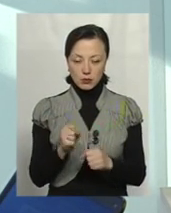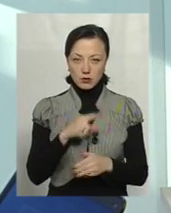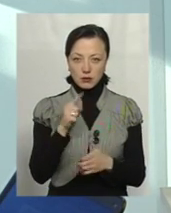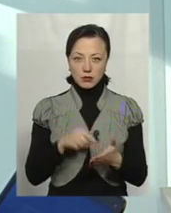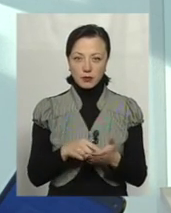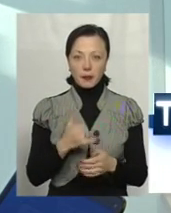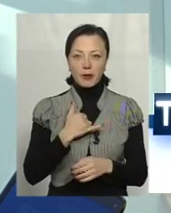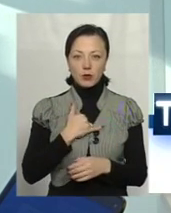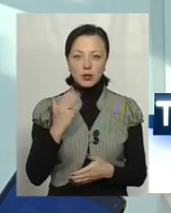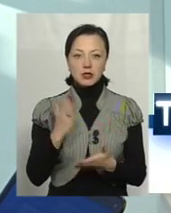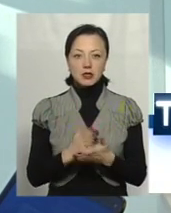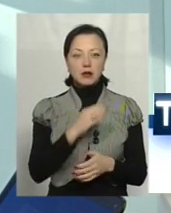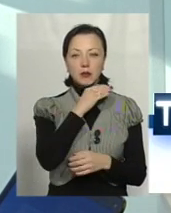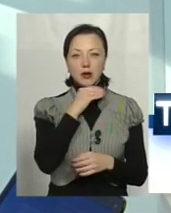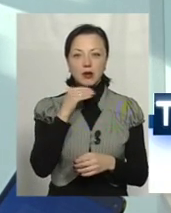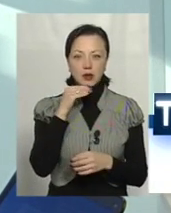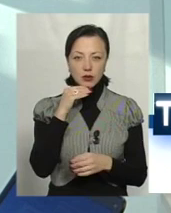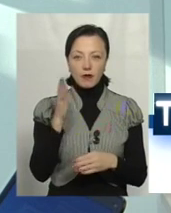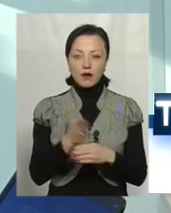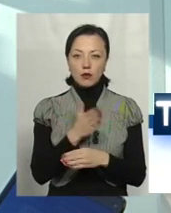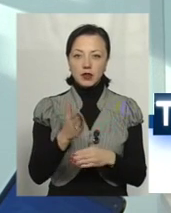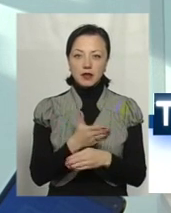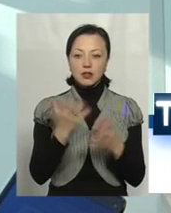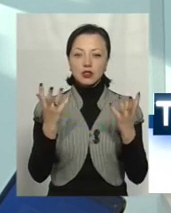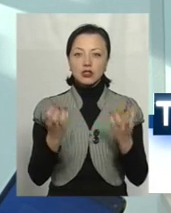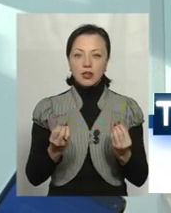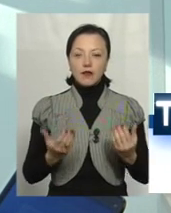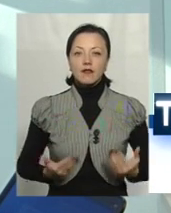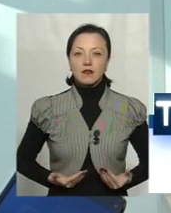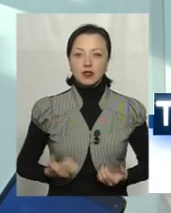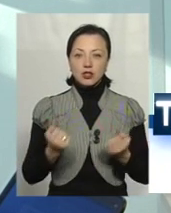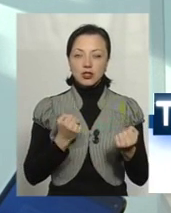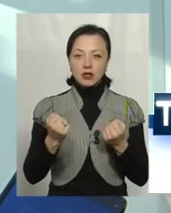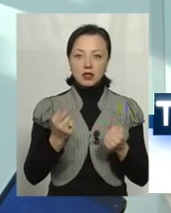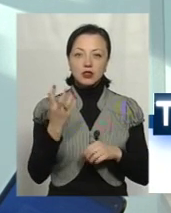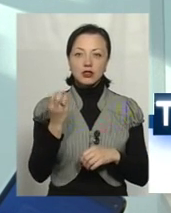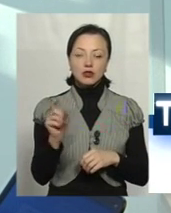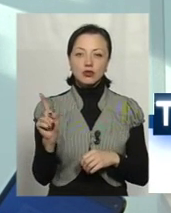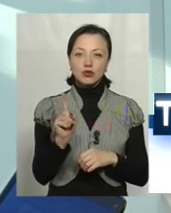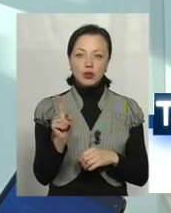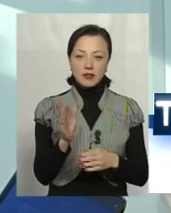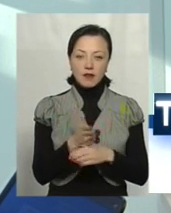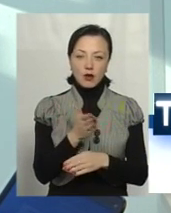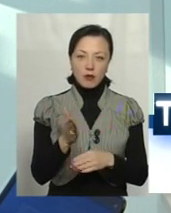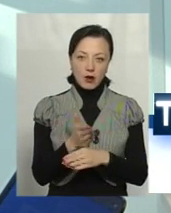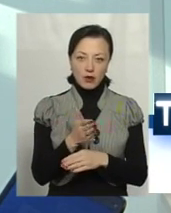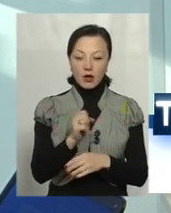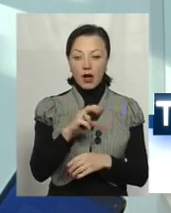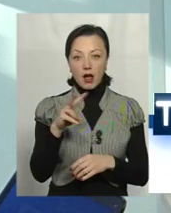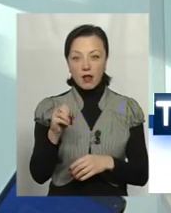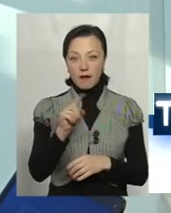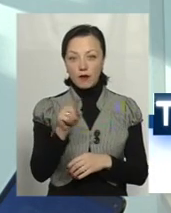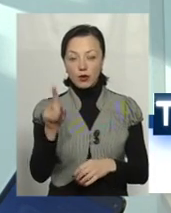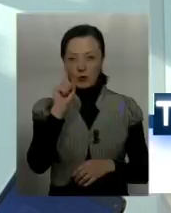У нас є багато виробників, які ще вижили, виживають і щось виробляють. Але вони